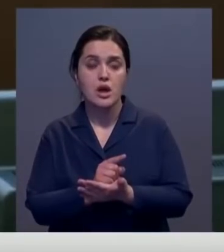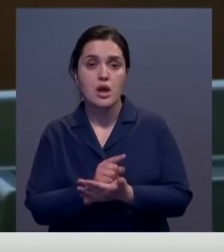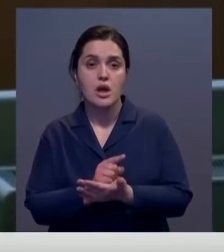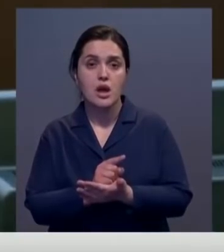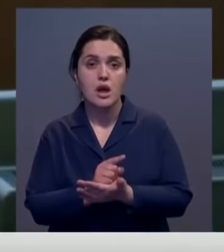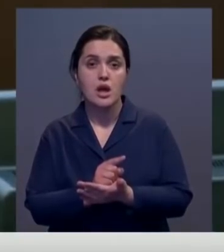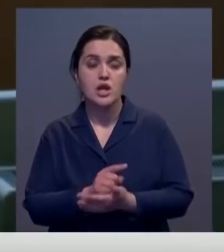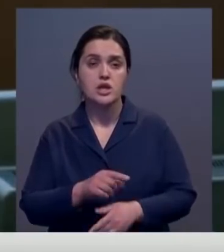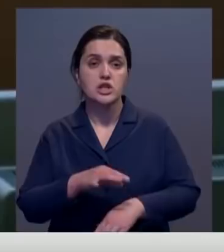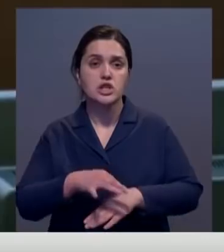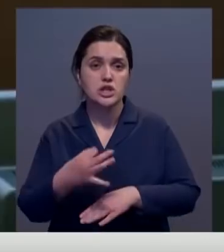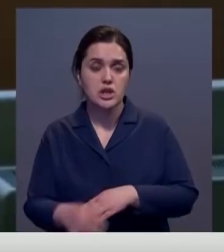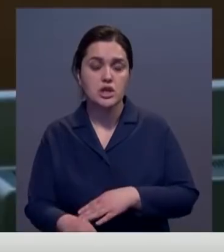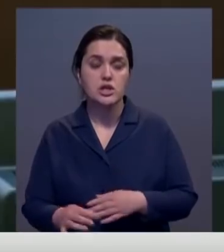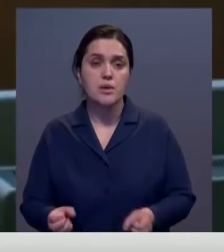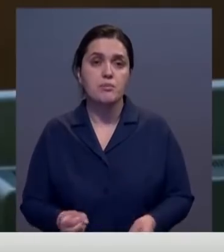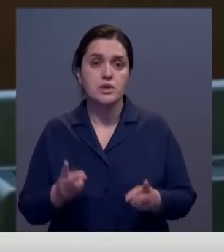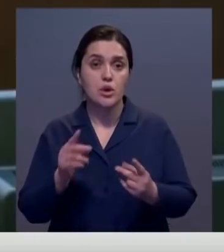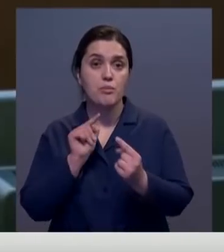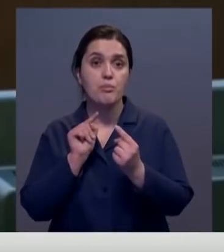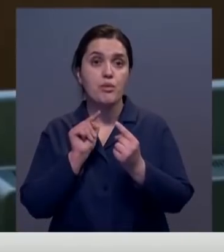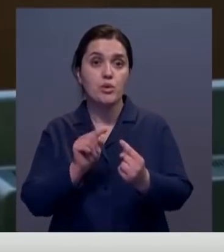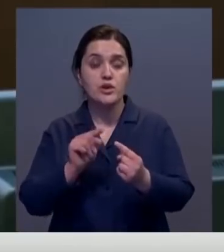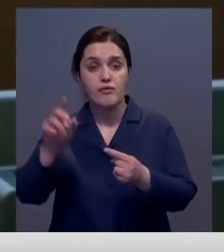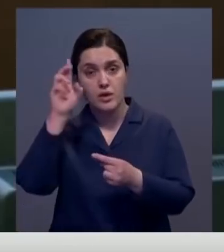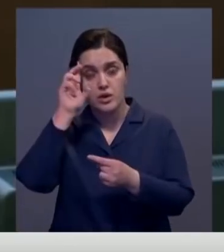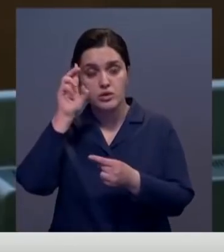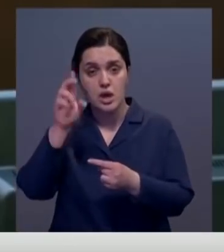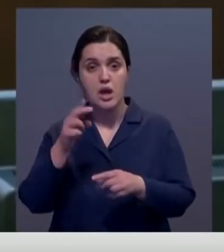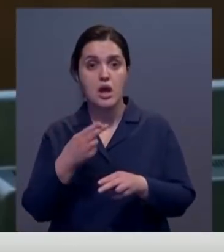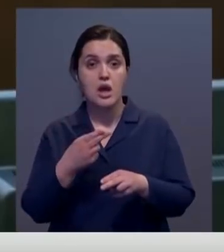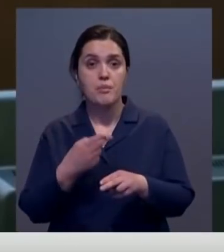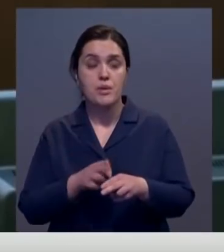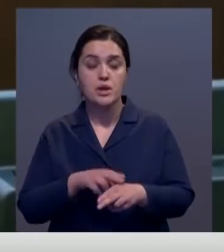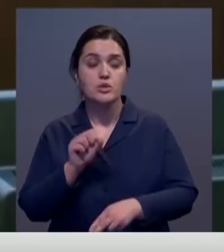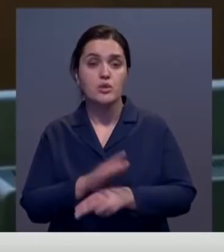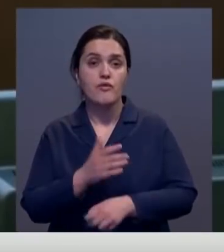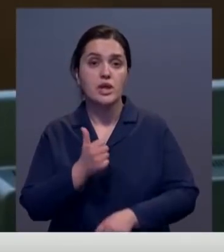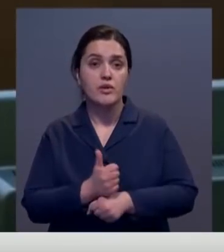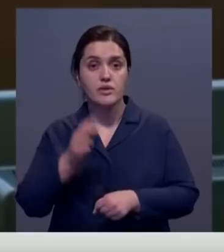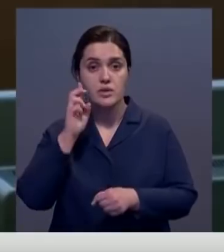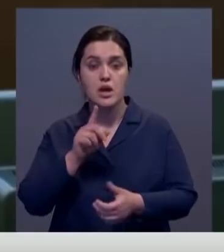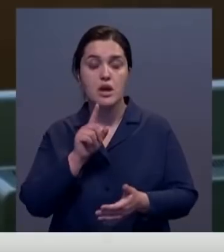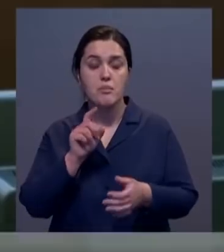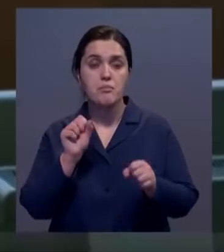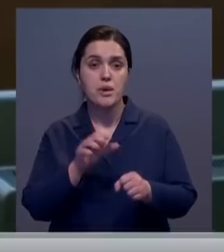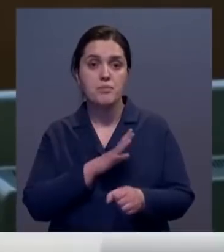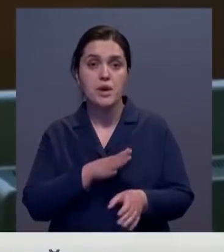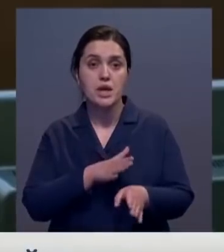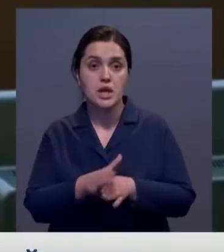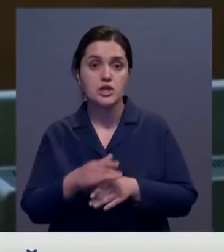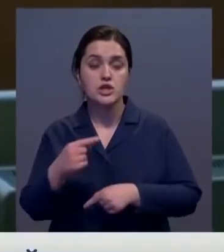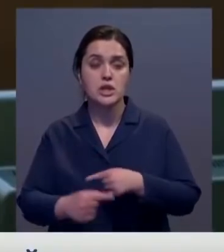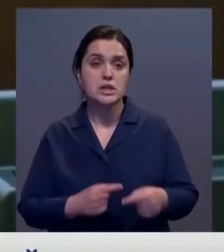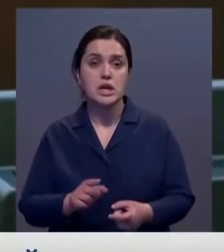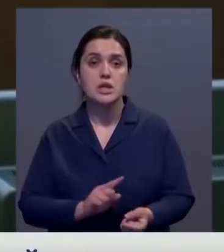тягчайшее преступление против государства. Эта установка главы государства могла бы быть реализована через ряд